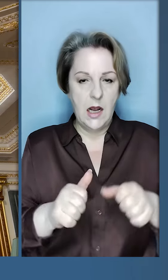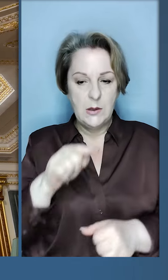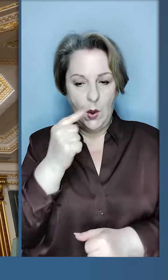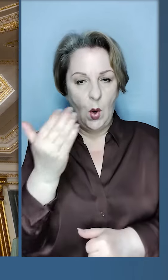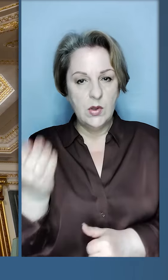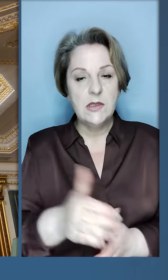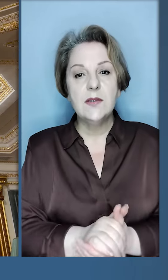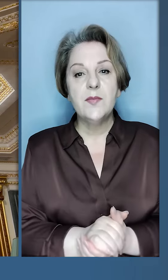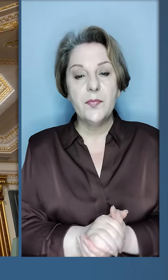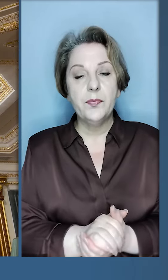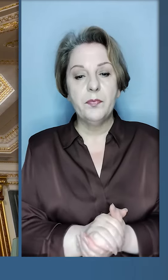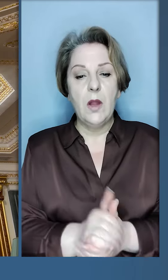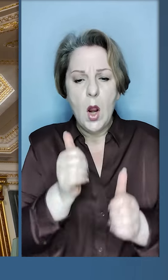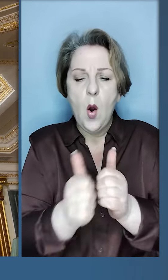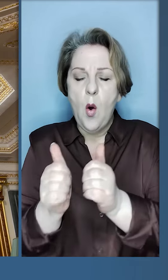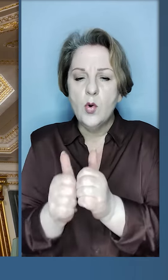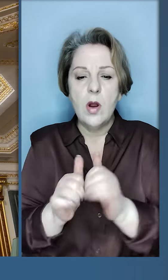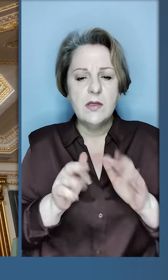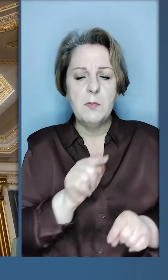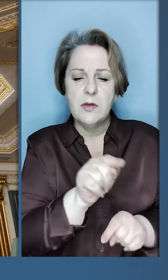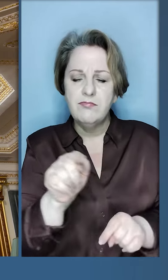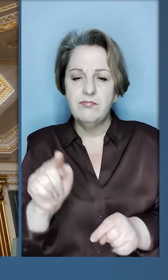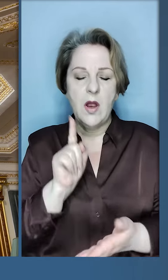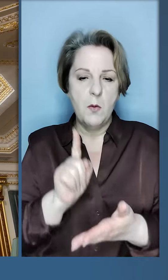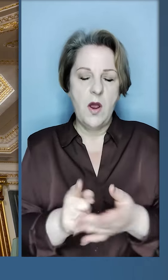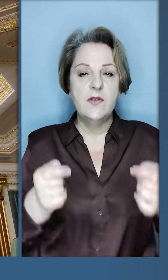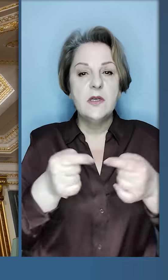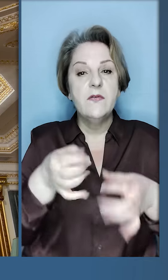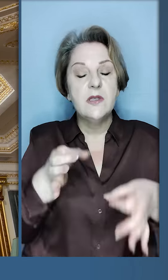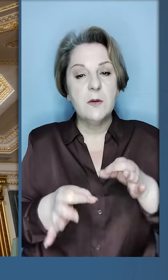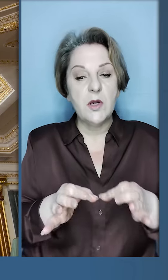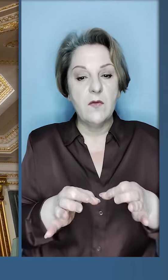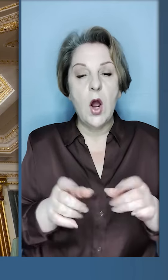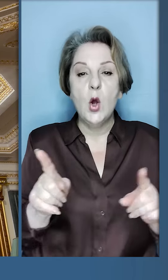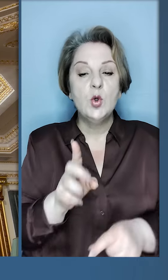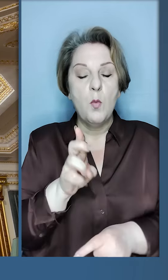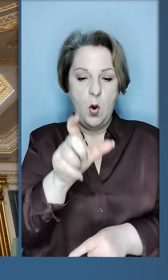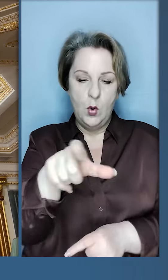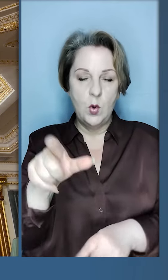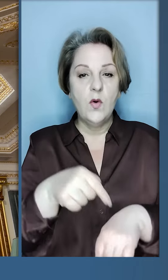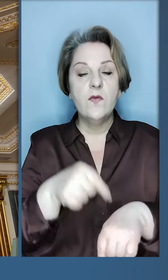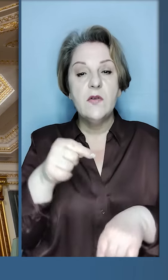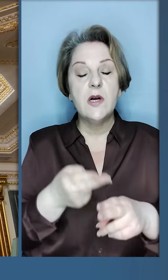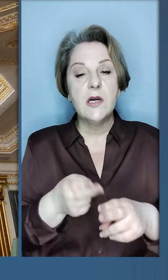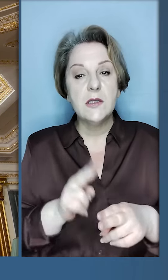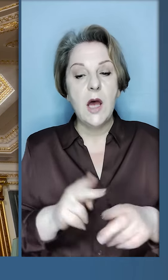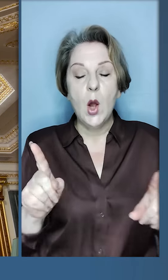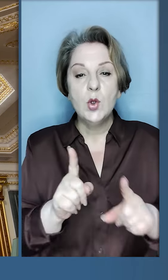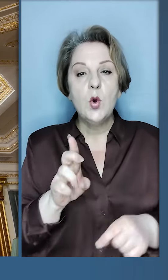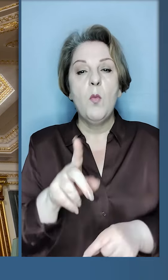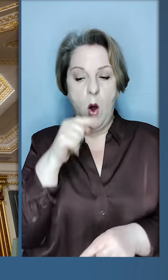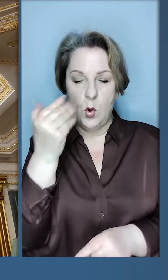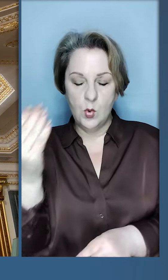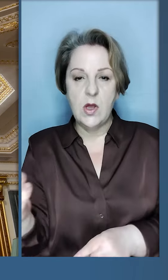з агресією Росії. По кожній справі треба встановити справедливість, щоб люди відчували це